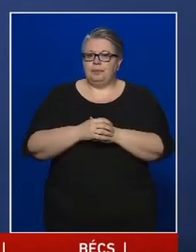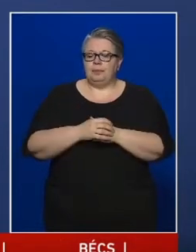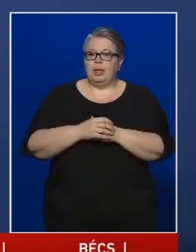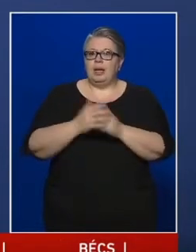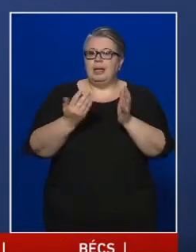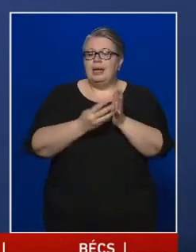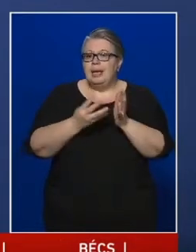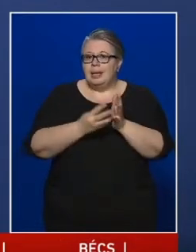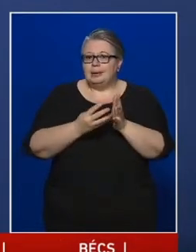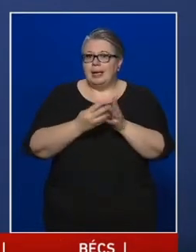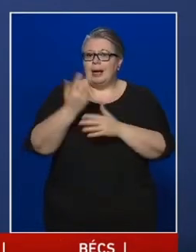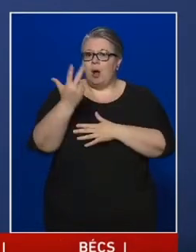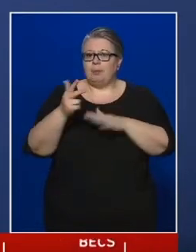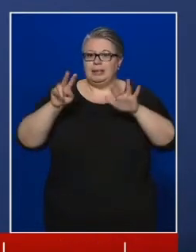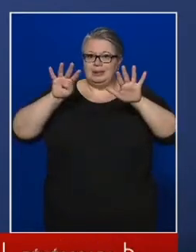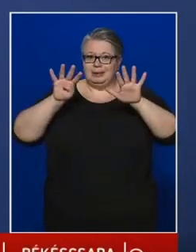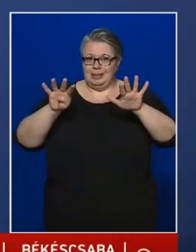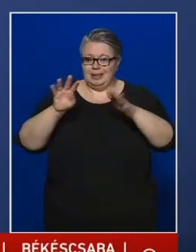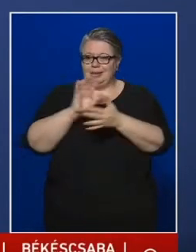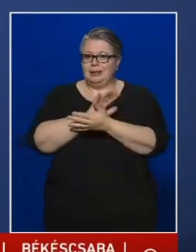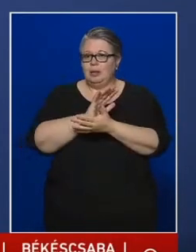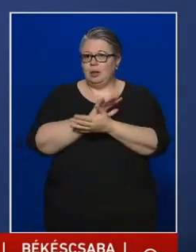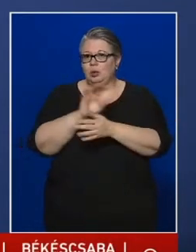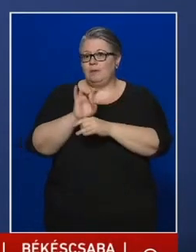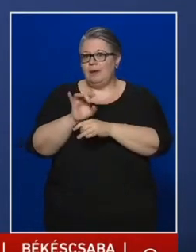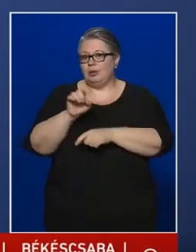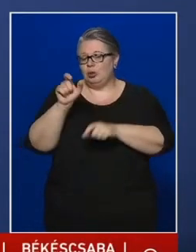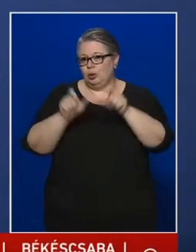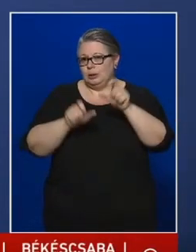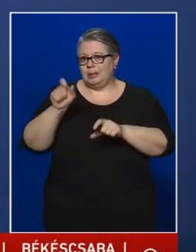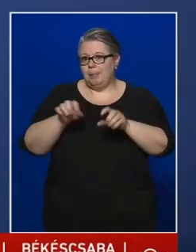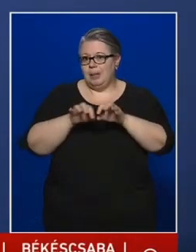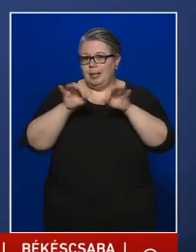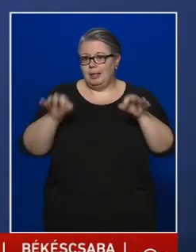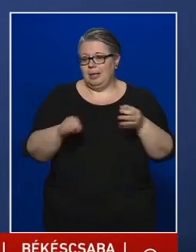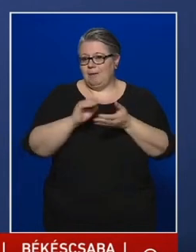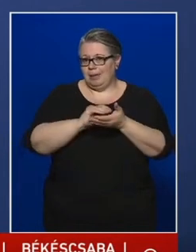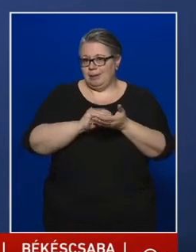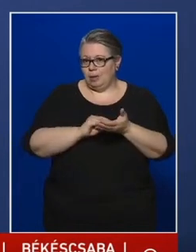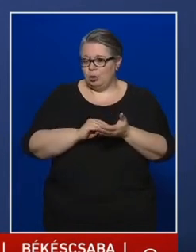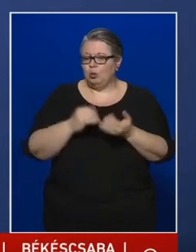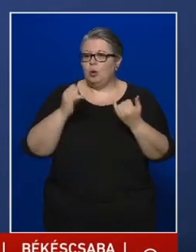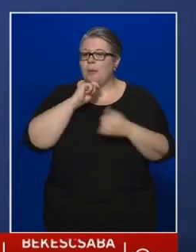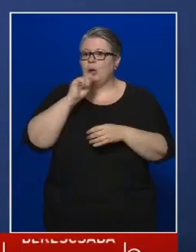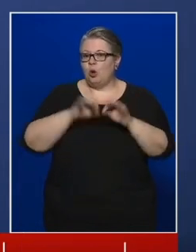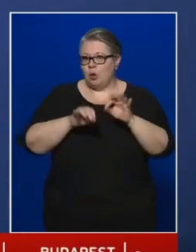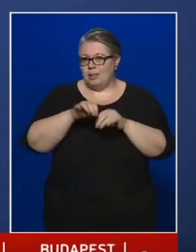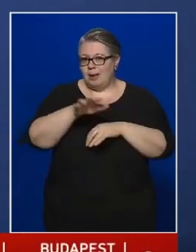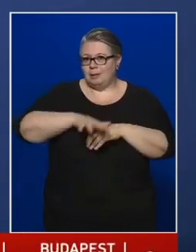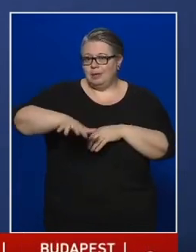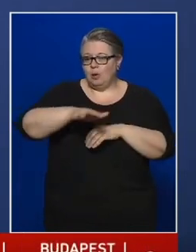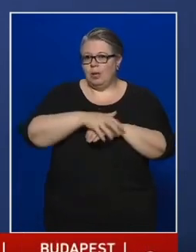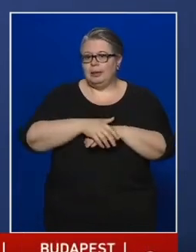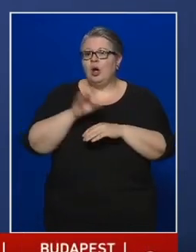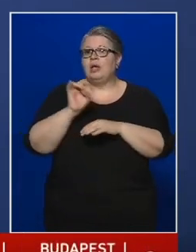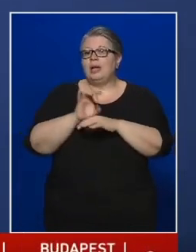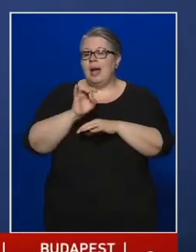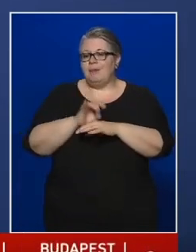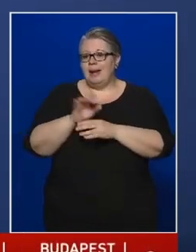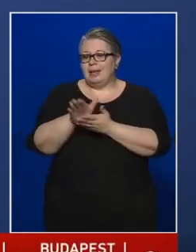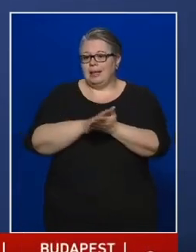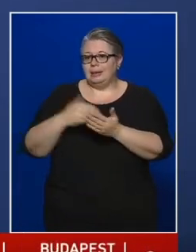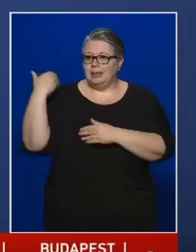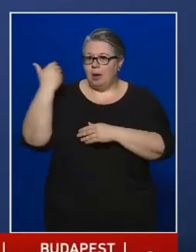4039 igazolt fertőzöttet tartunk nyilván Magyarországon, akik a járvány